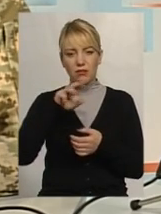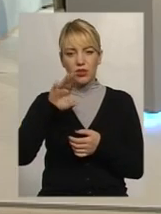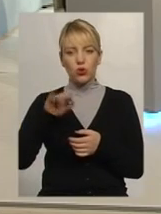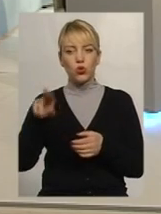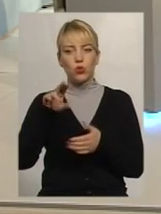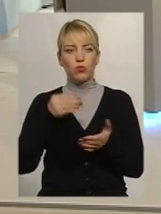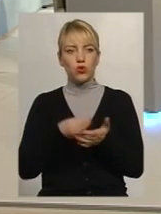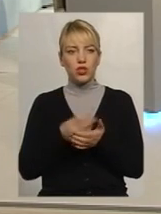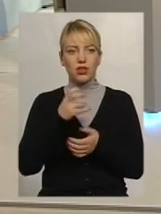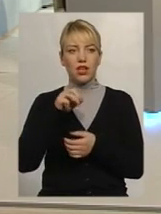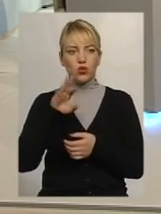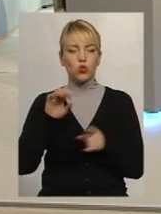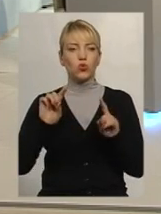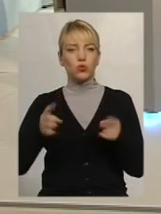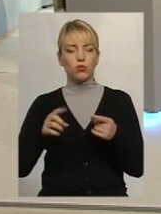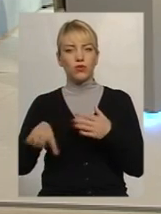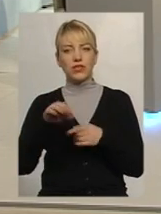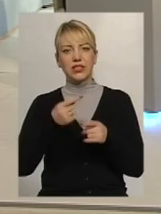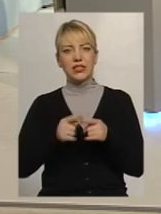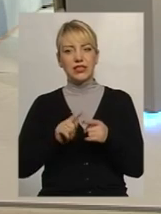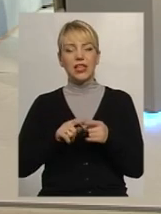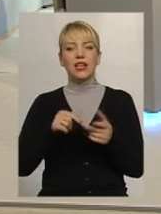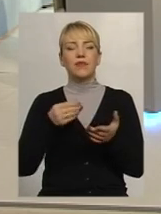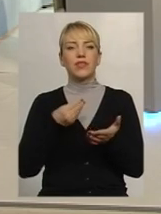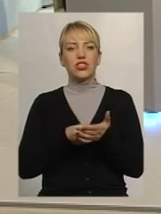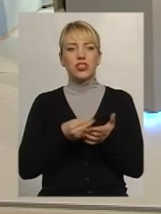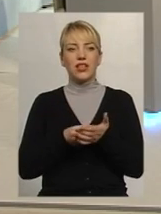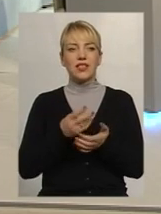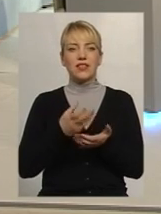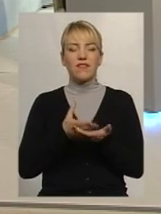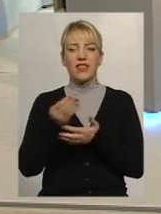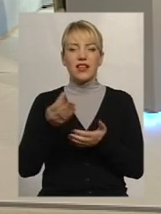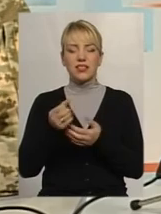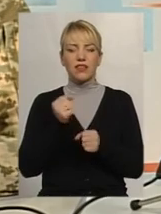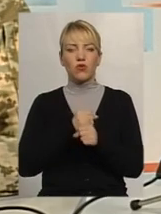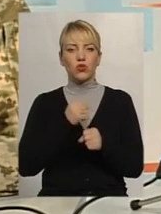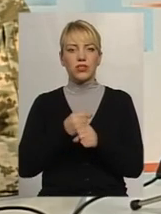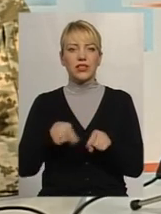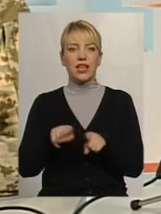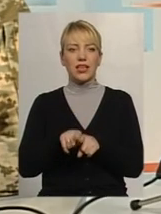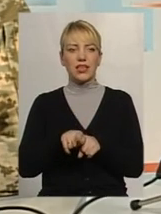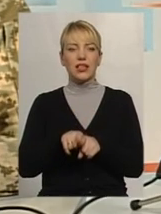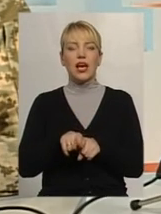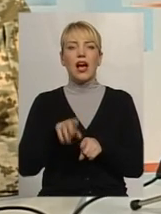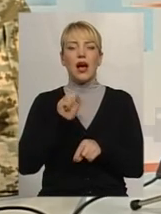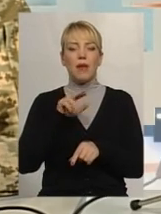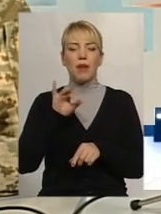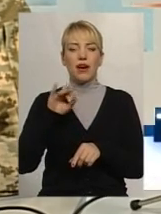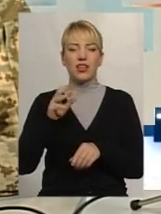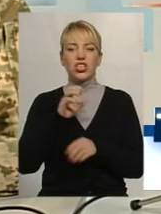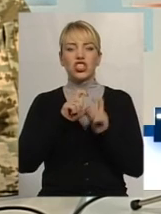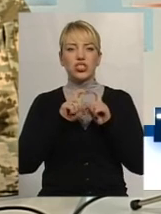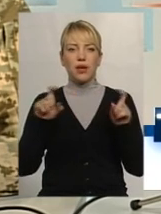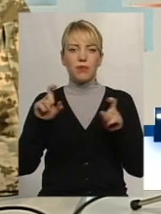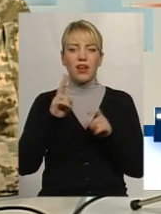НАТО. Тому з цих членських внесків функціонує оцей апарат штаб-квартири НАТО і все.